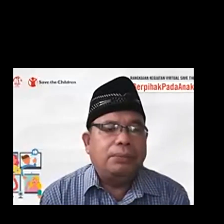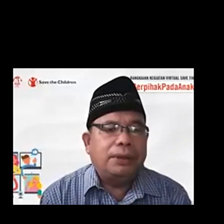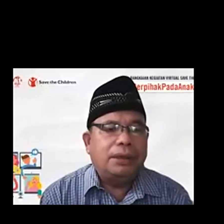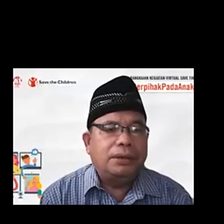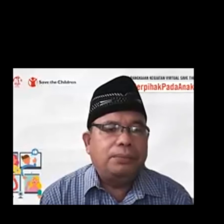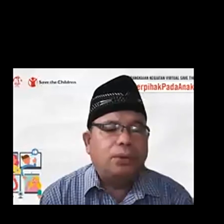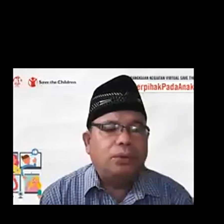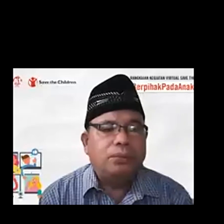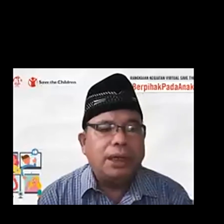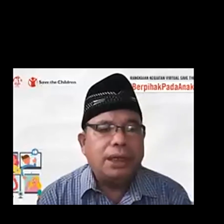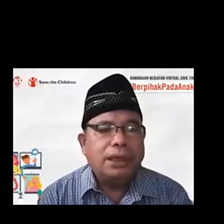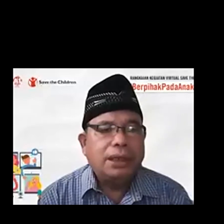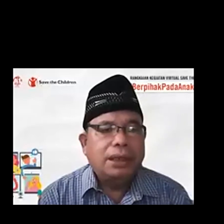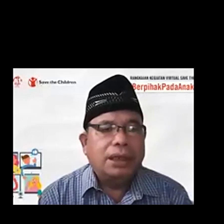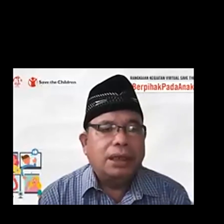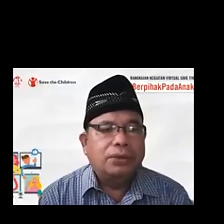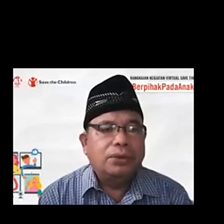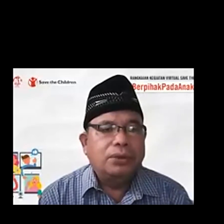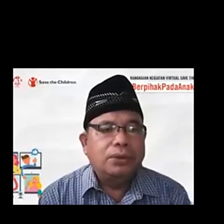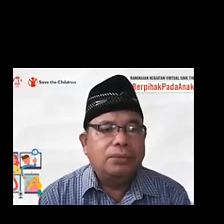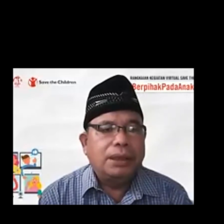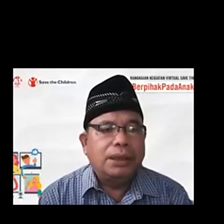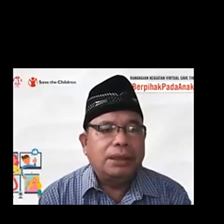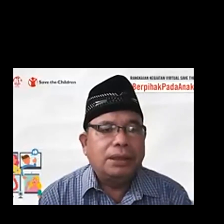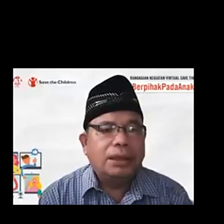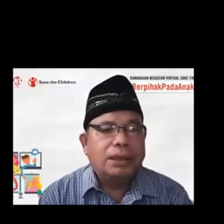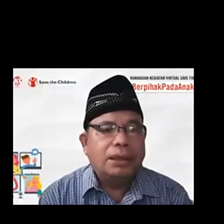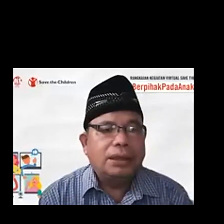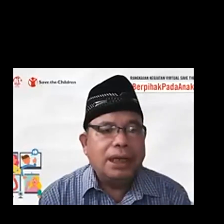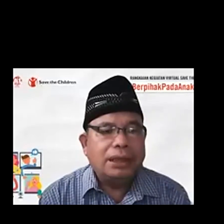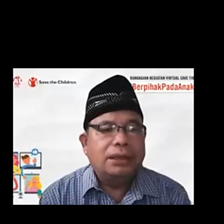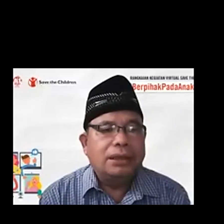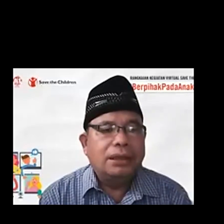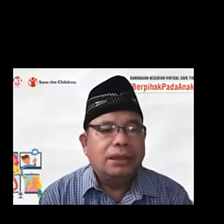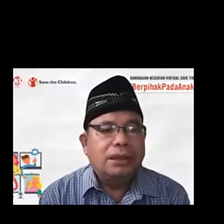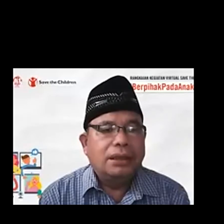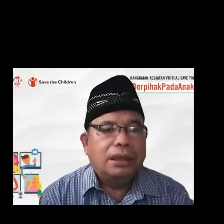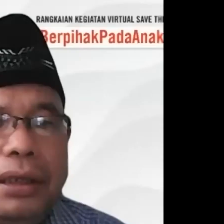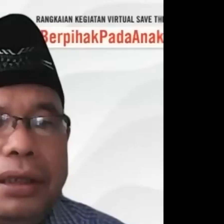di Kabupaten di Pulau Sumba, yang sungguh-sungguh memang sangat